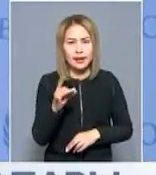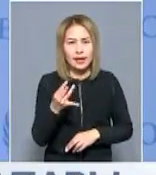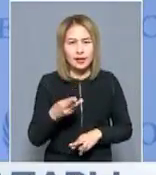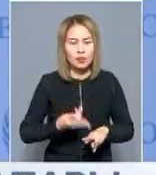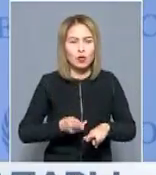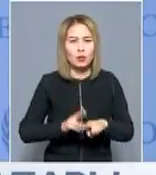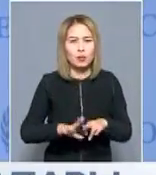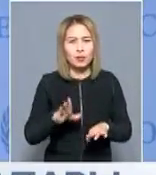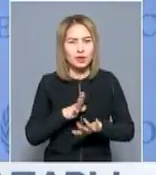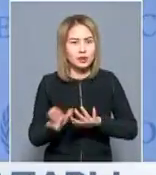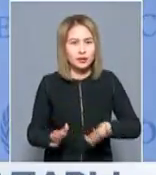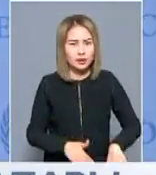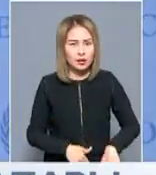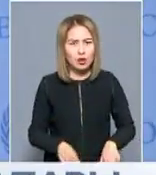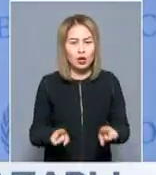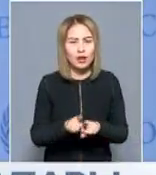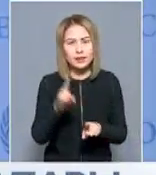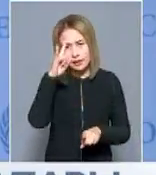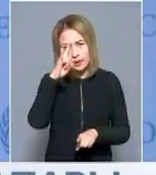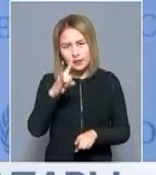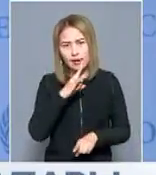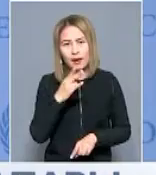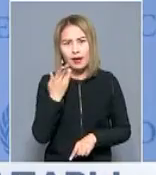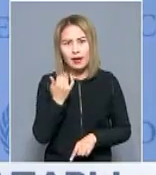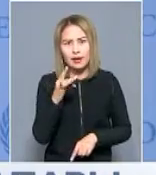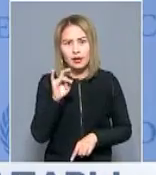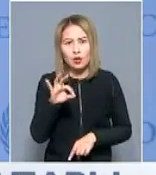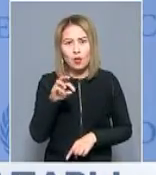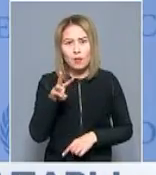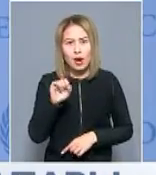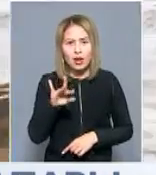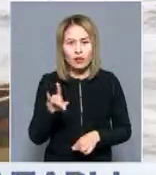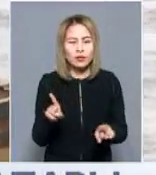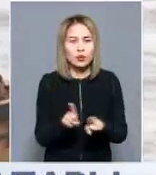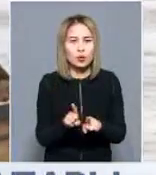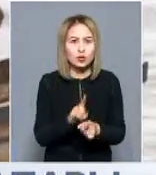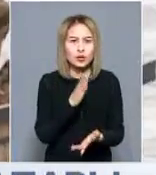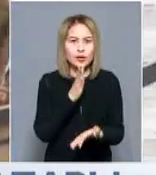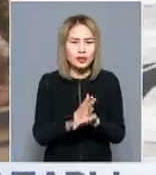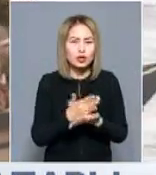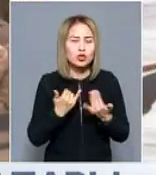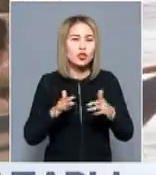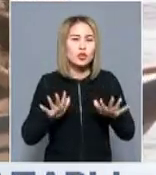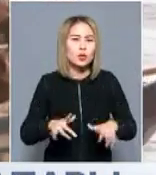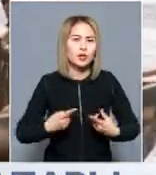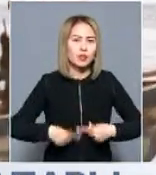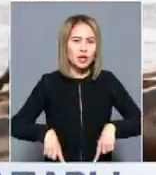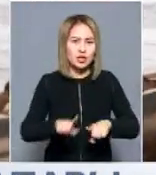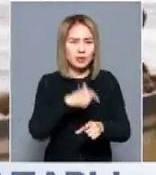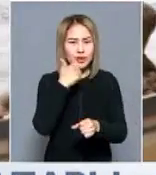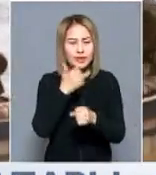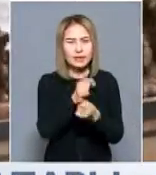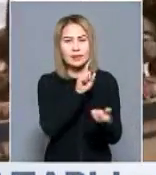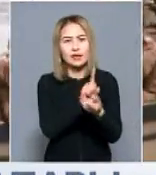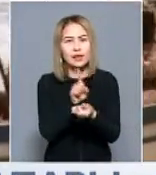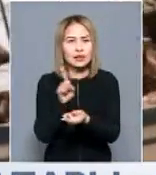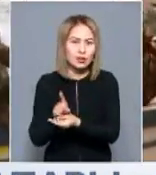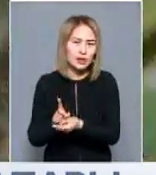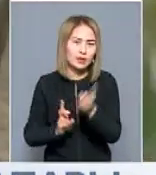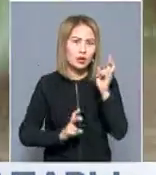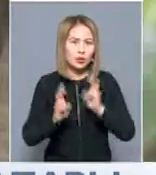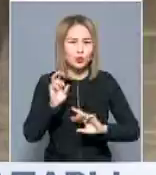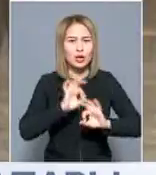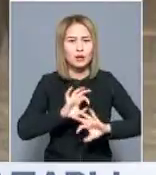Нигерияда болып қайтты. Делегация ғұрамында Қазақстанның өкілі қайрат Омаров та бар. Сонымен ғатар олар өкіметтігеме сұйымдардың басшыларымен кездесті.